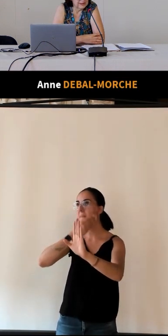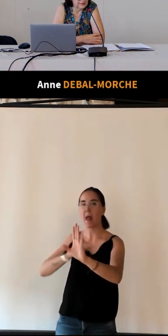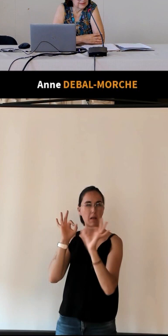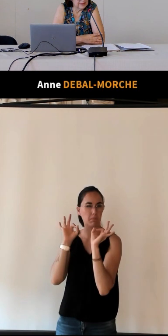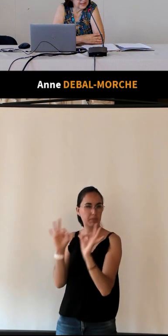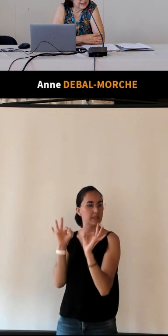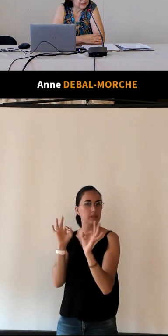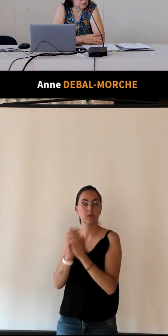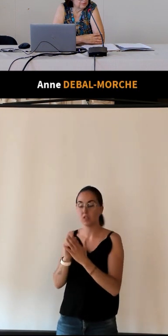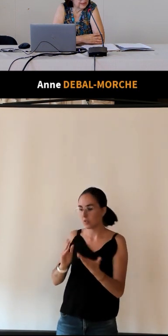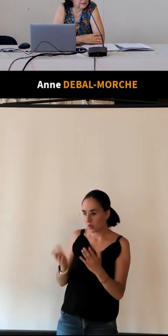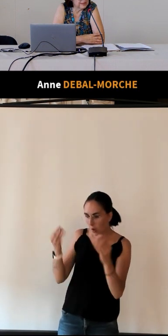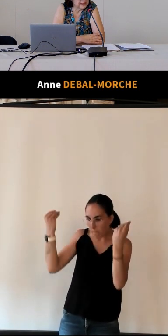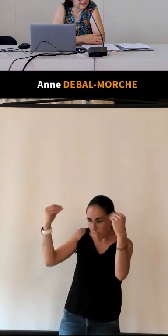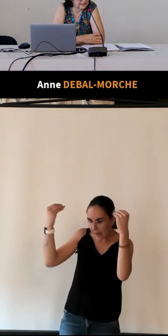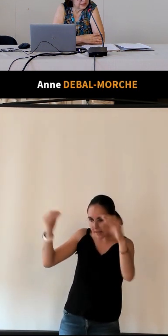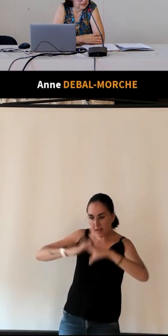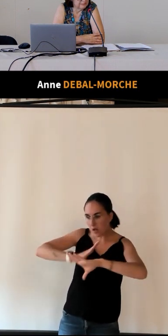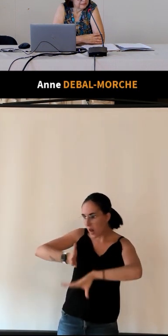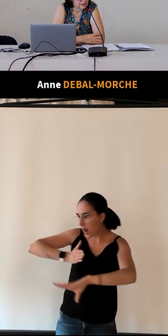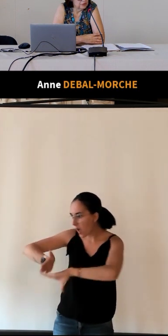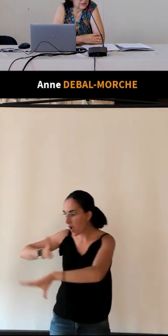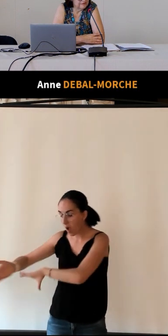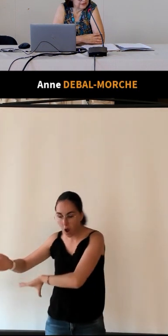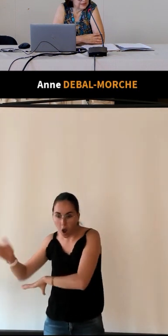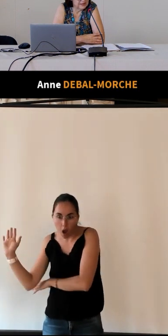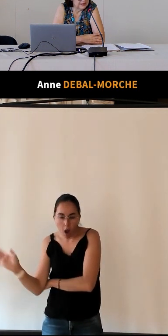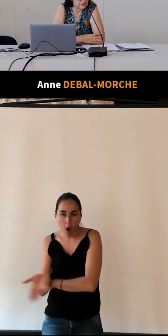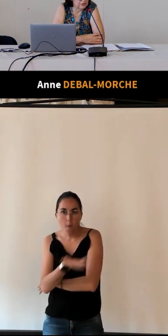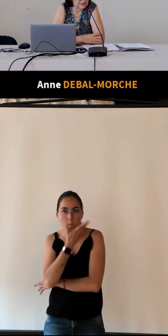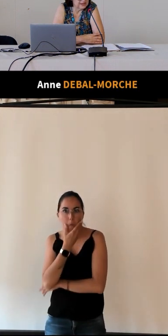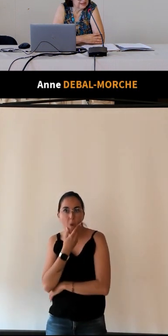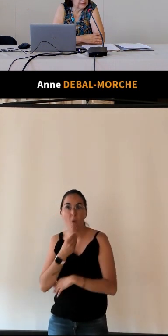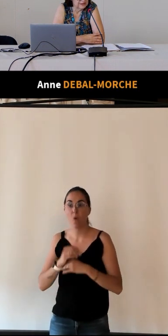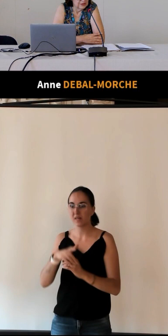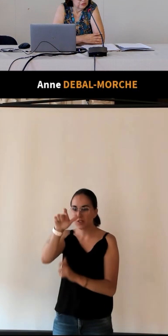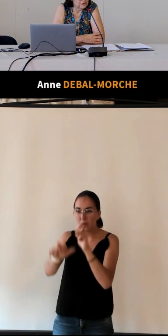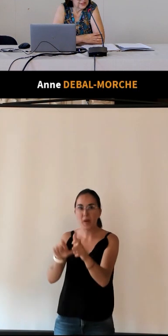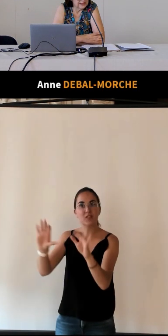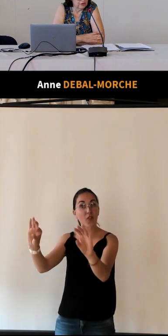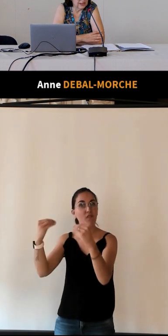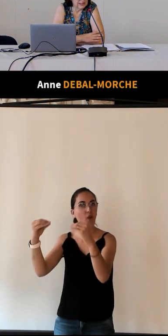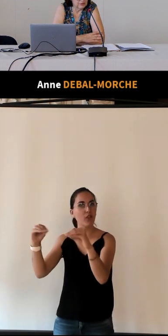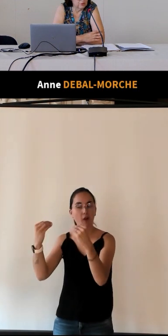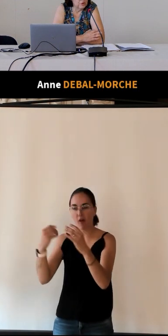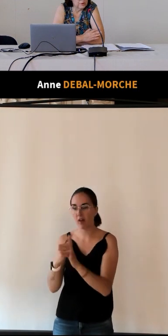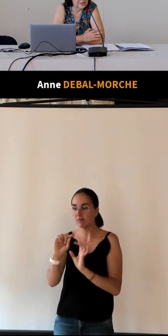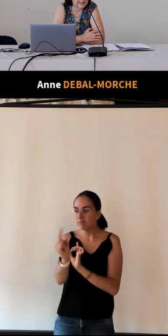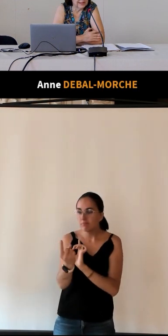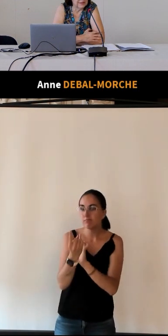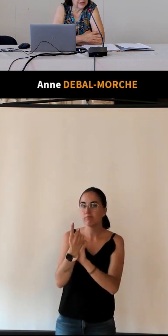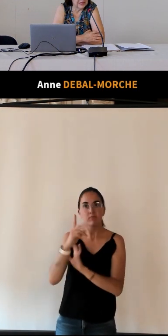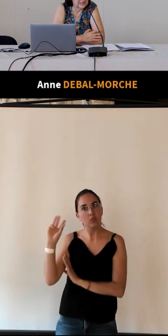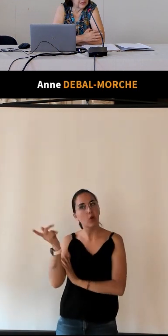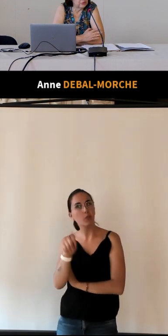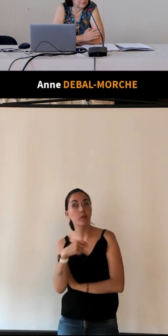Entrez dans ces magasins aux brillants étalages où l'affabilité du commerçant ne le cède en rien au luxe